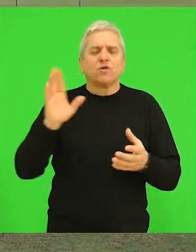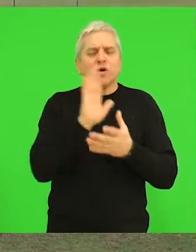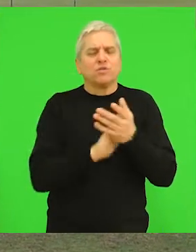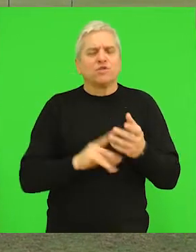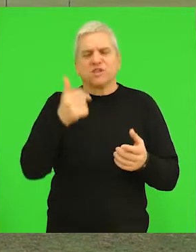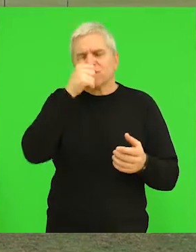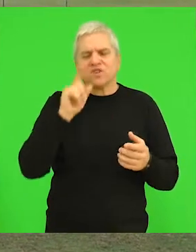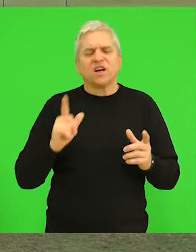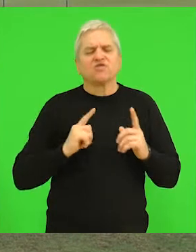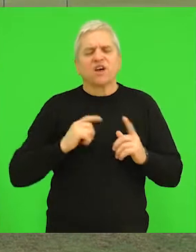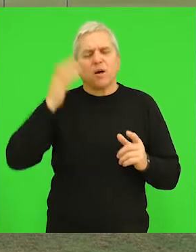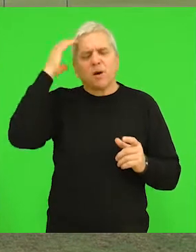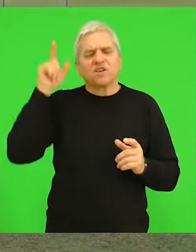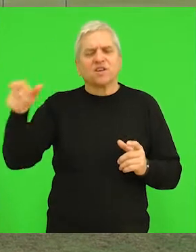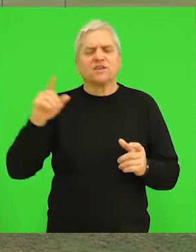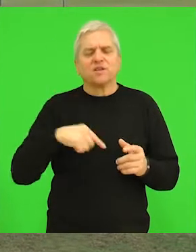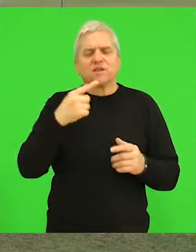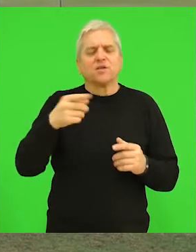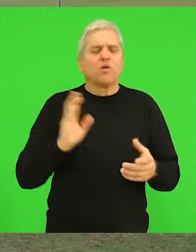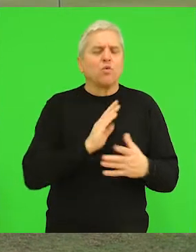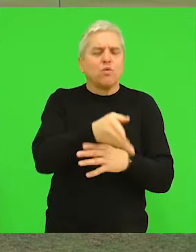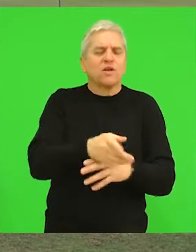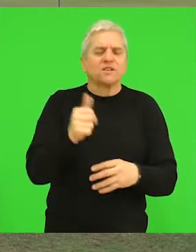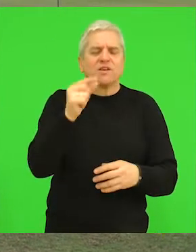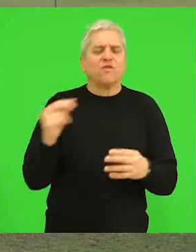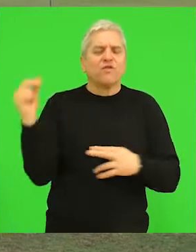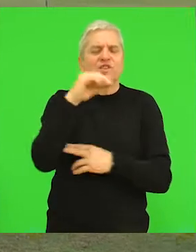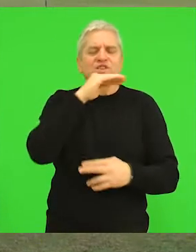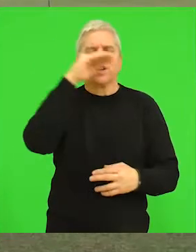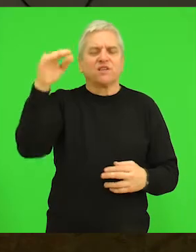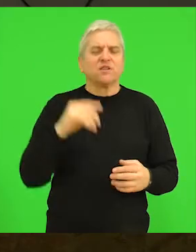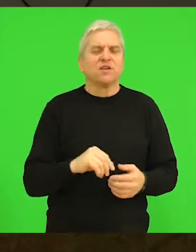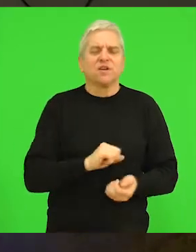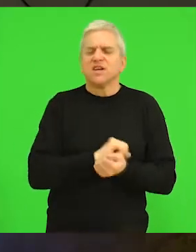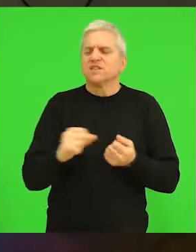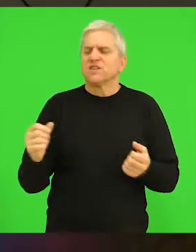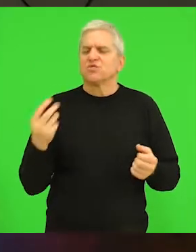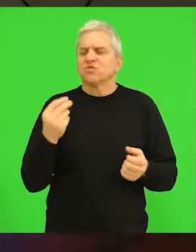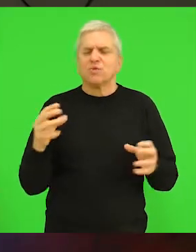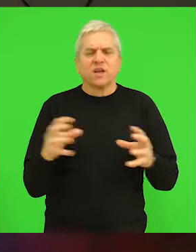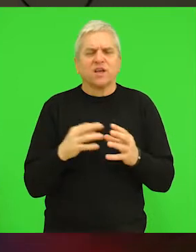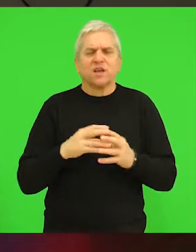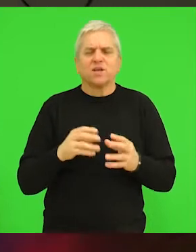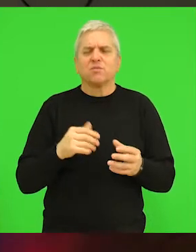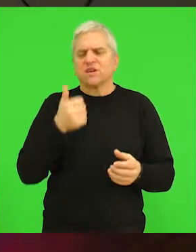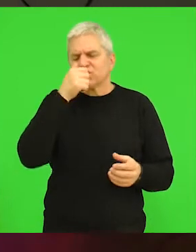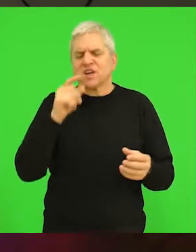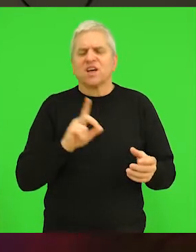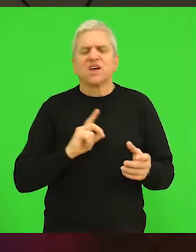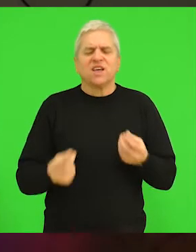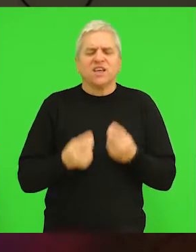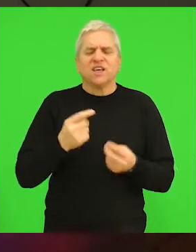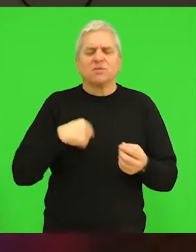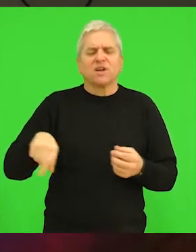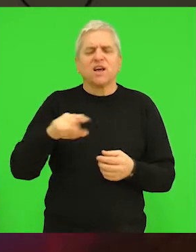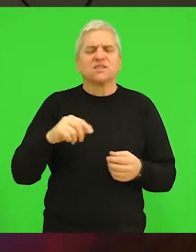uvertira u ono što očekuje gradištance potencijalnim ulazkom u viši rang sve su dobre ekipe sve ekipe malo te nešto igramo